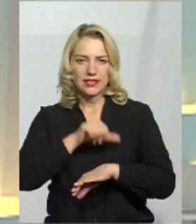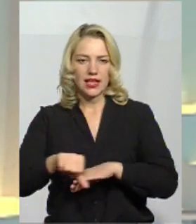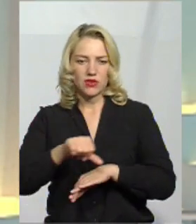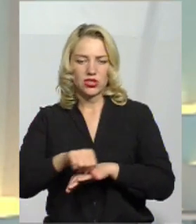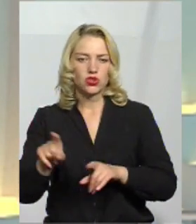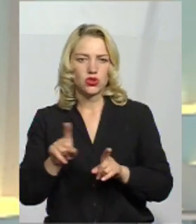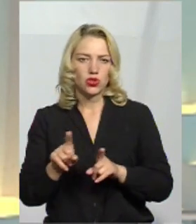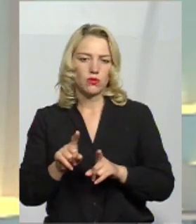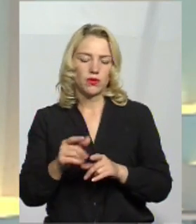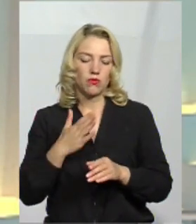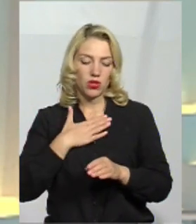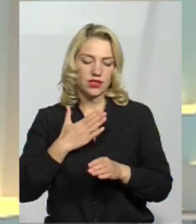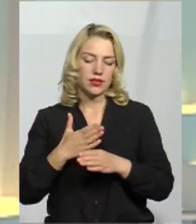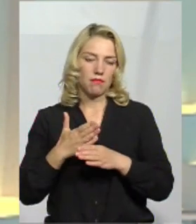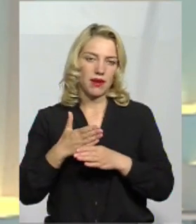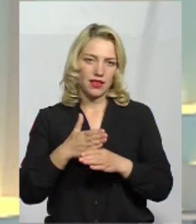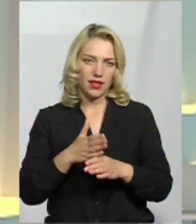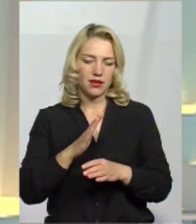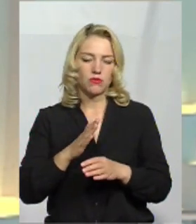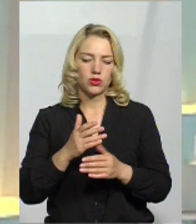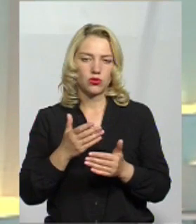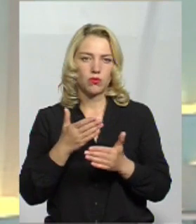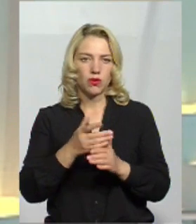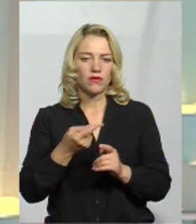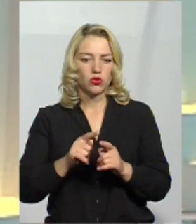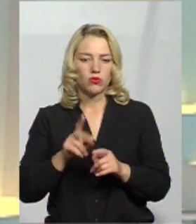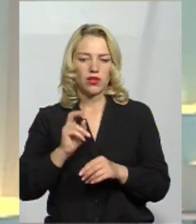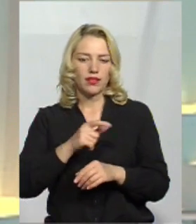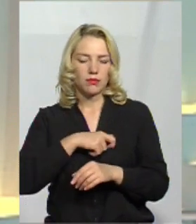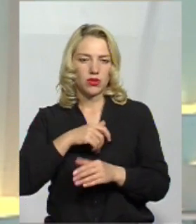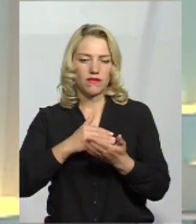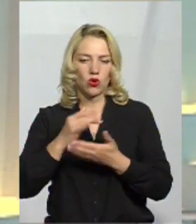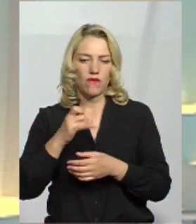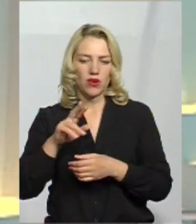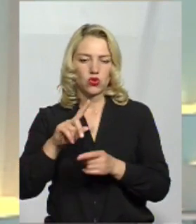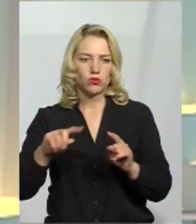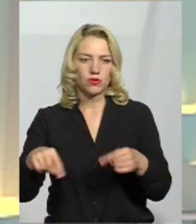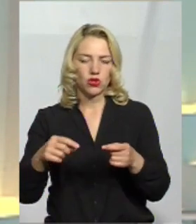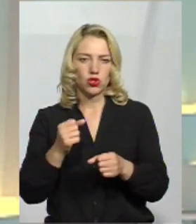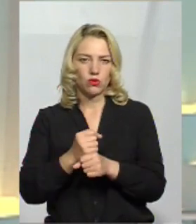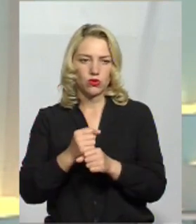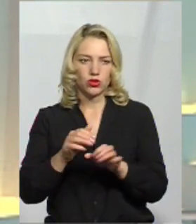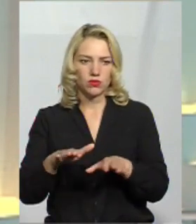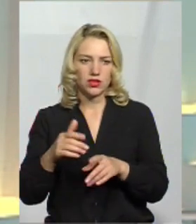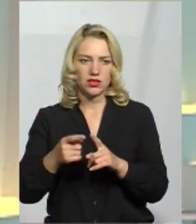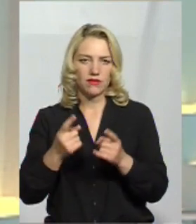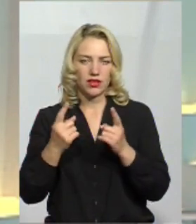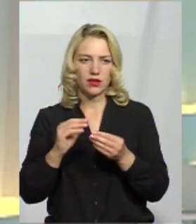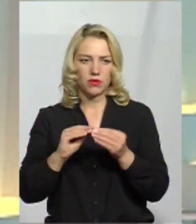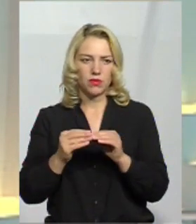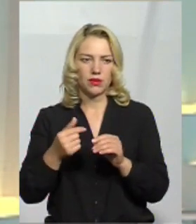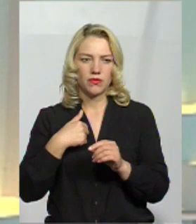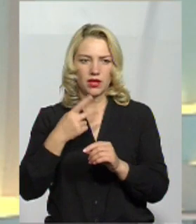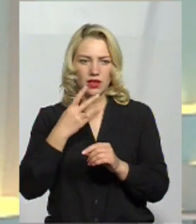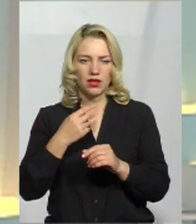моє сприяння буду гарантувати їм, як депутата Враховної Ради, для того, щоб створити робочі місця. Це є велика проблема. Я в своєму житті сам скуртував